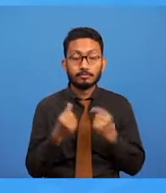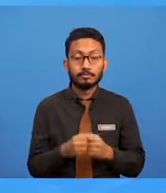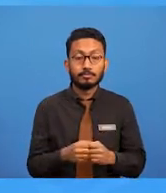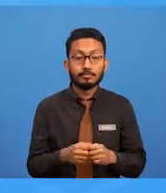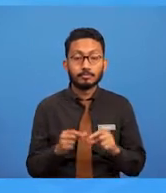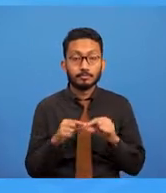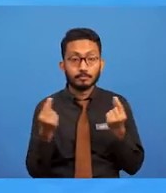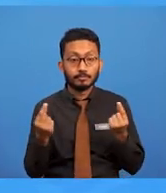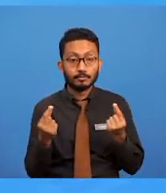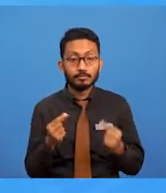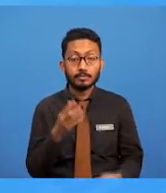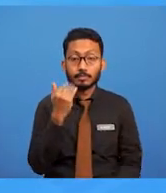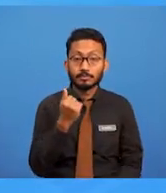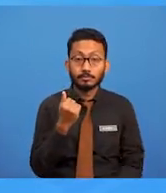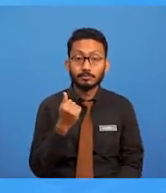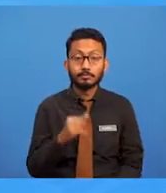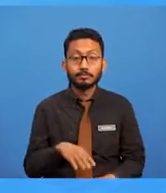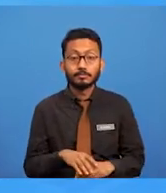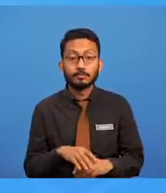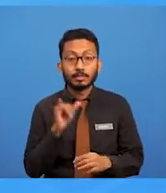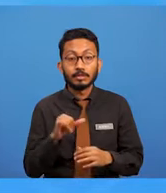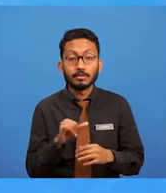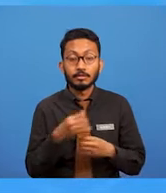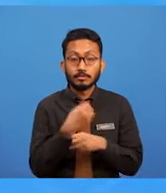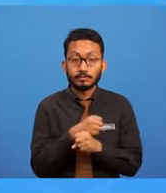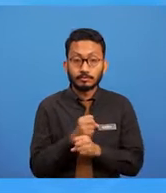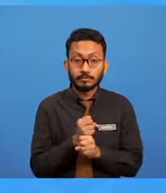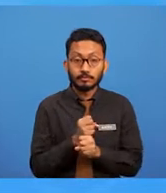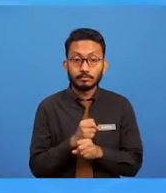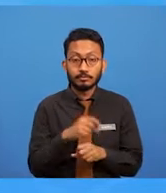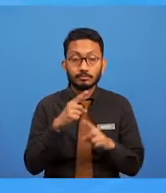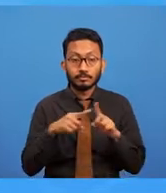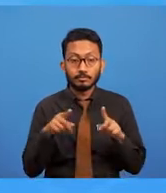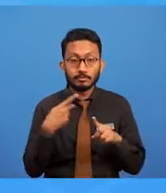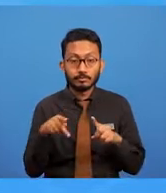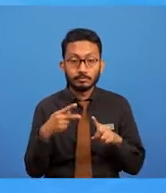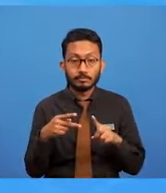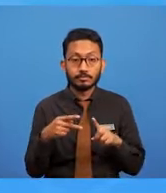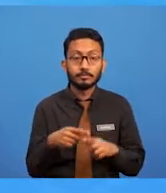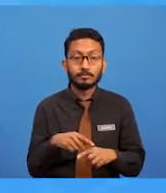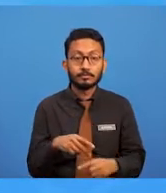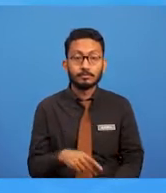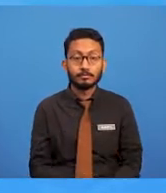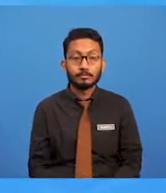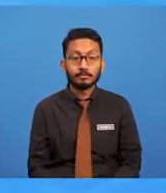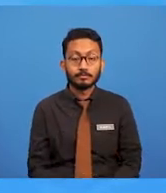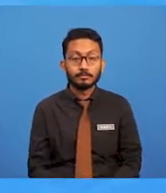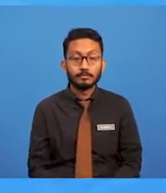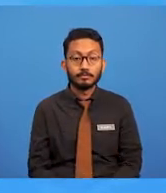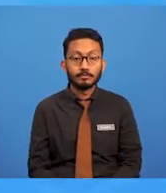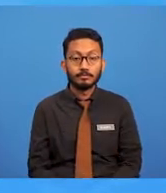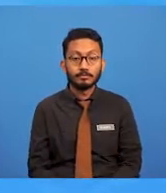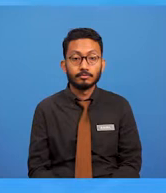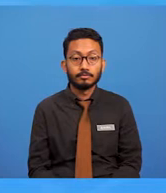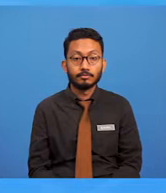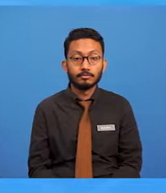dan lingkungan-lingkungan yang terbentuk daripada satu objek matematik yang